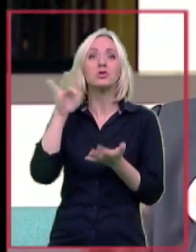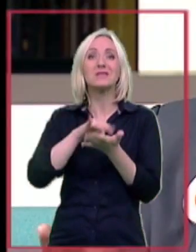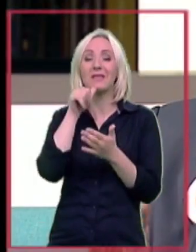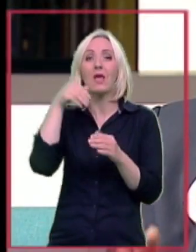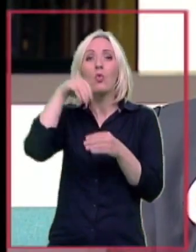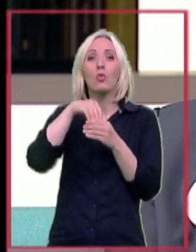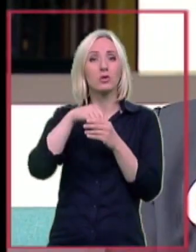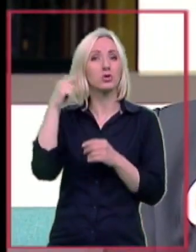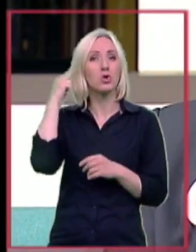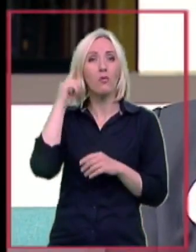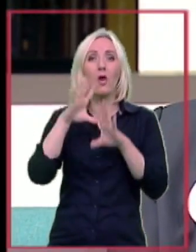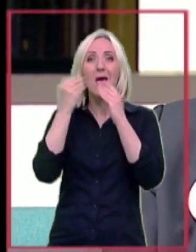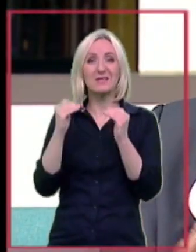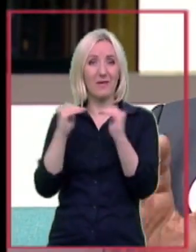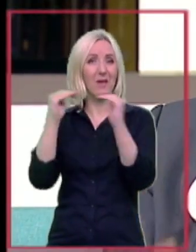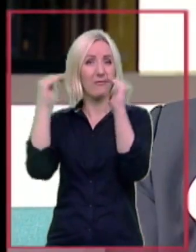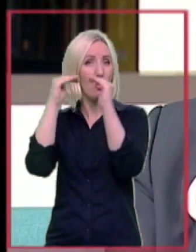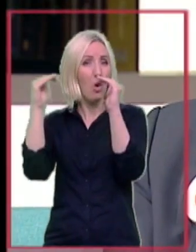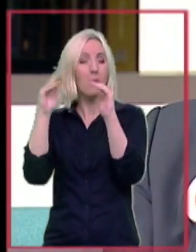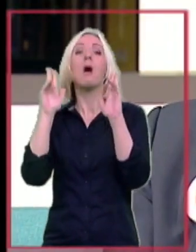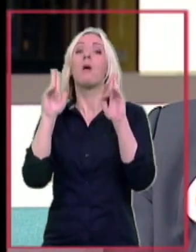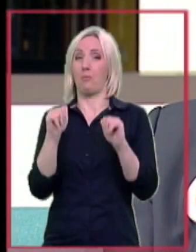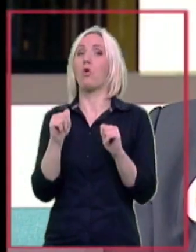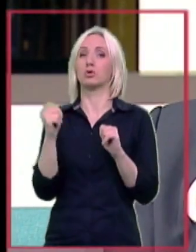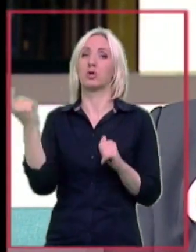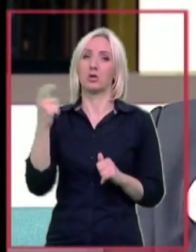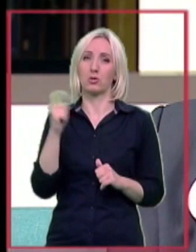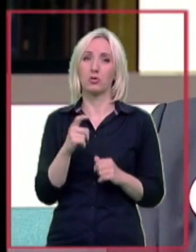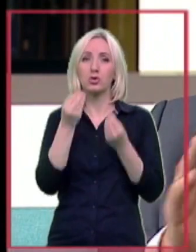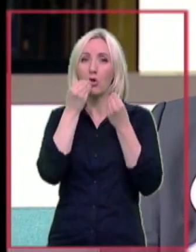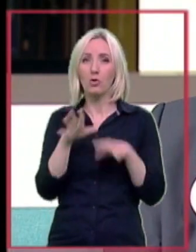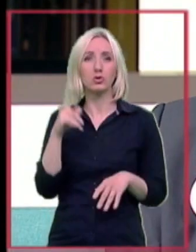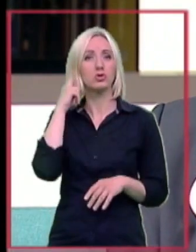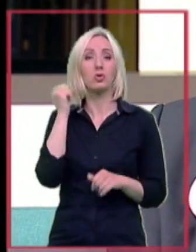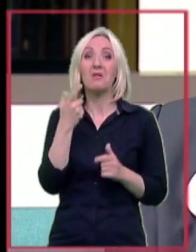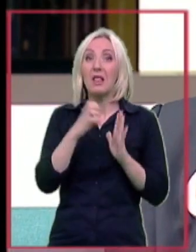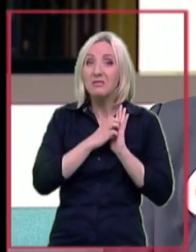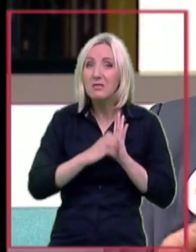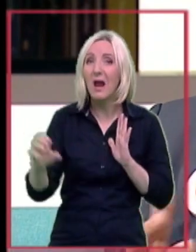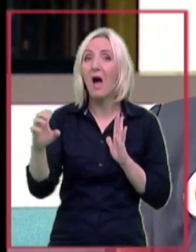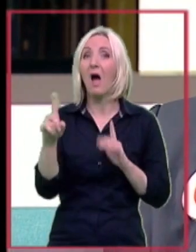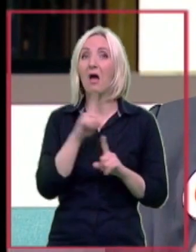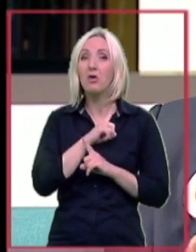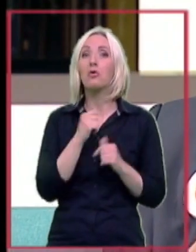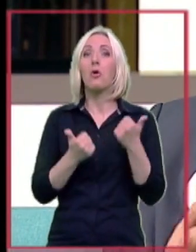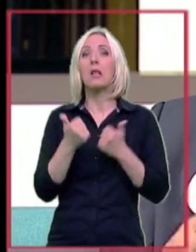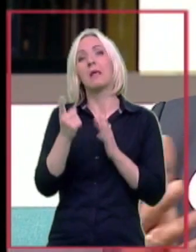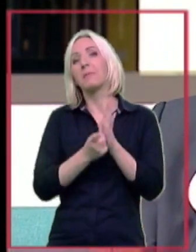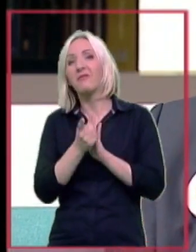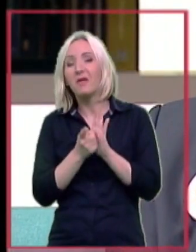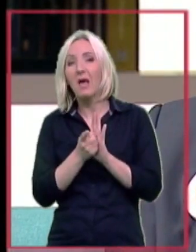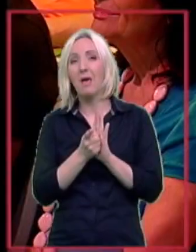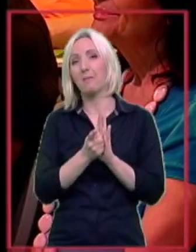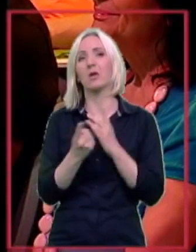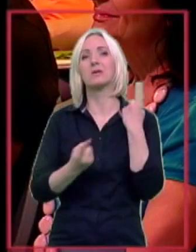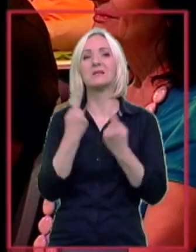Na svim primnje vojima može da dođe do nečega što dovodi do oštećenja sluha. Da li je to trajno ili privremeno, sve zavise